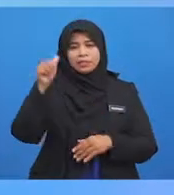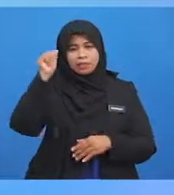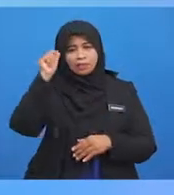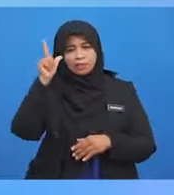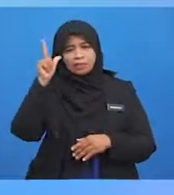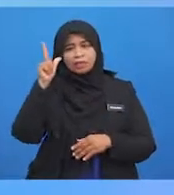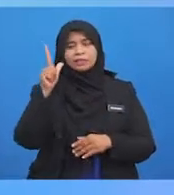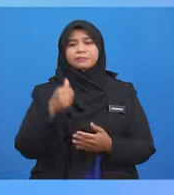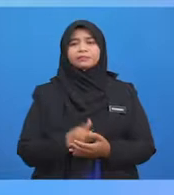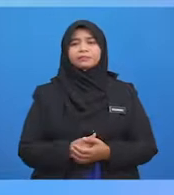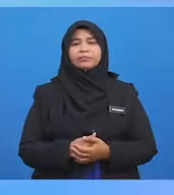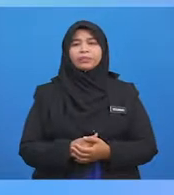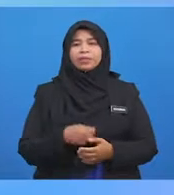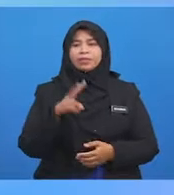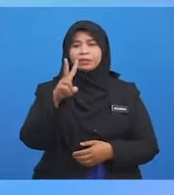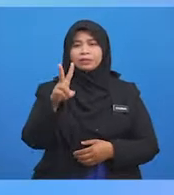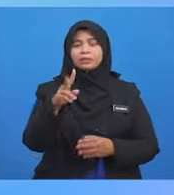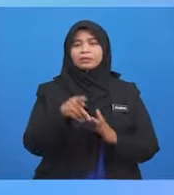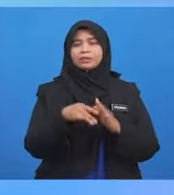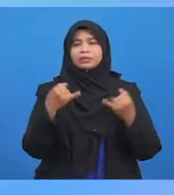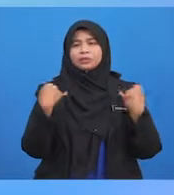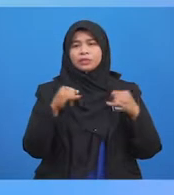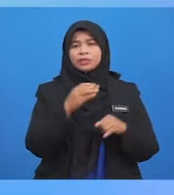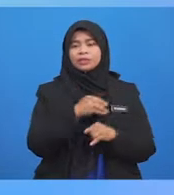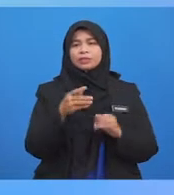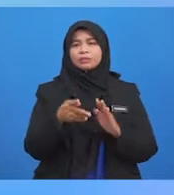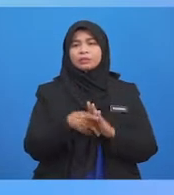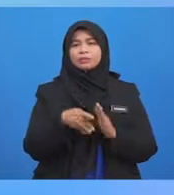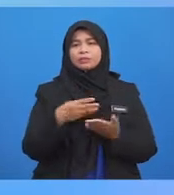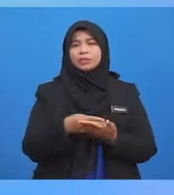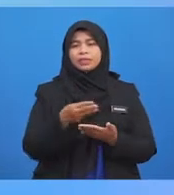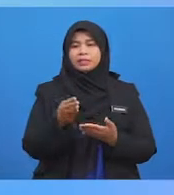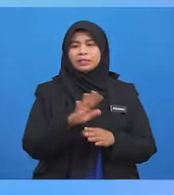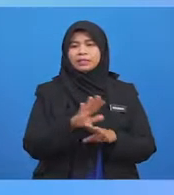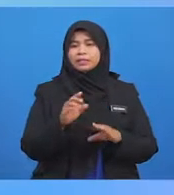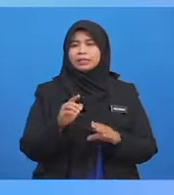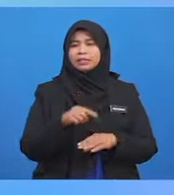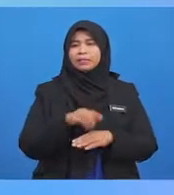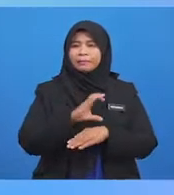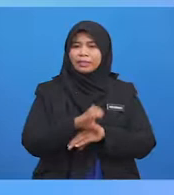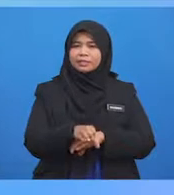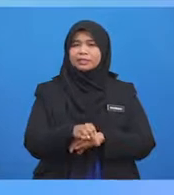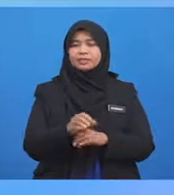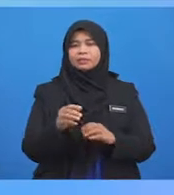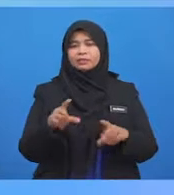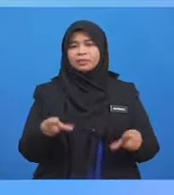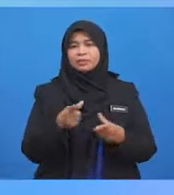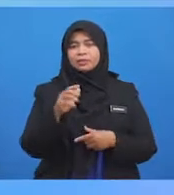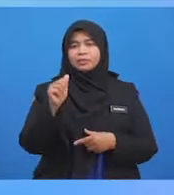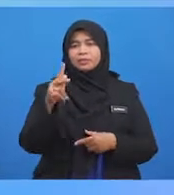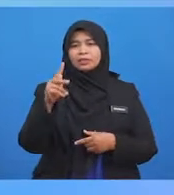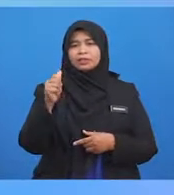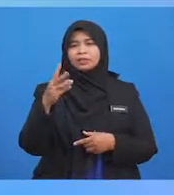Kedua Penjual dan pembeli Tidak dipaksa Melakukan akat Maksudnya Tiada